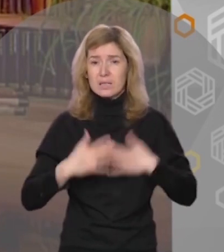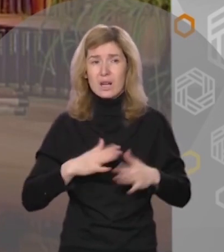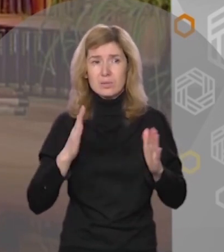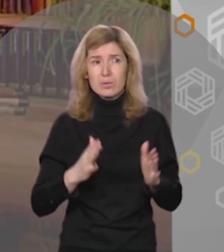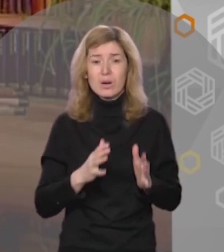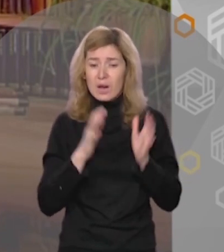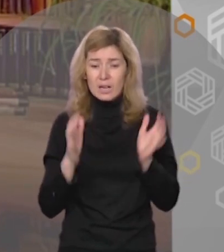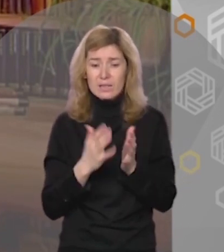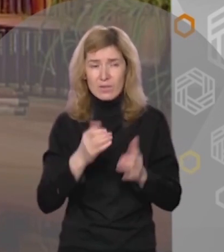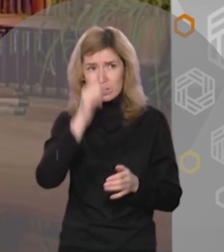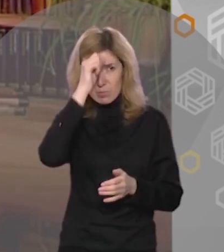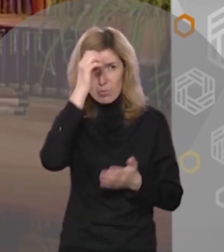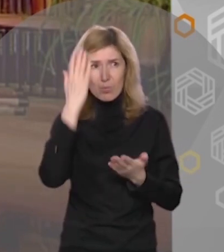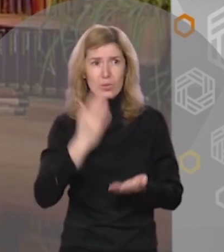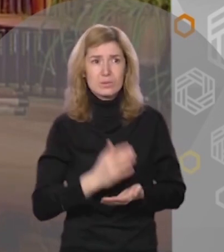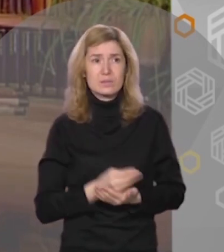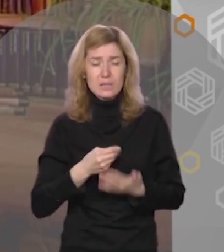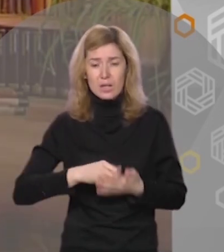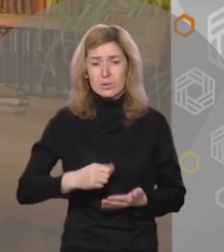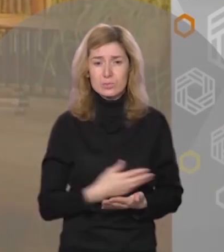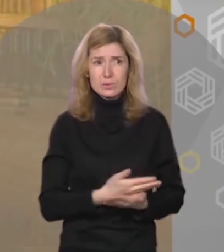Храни вас Бог, дорогие друзья